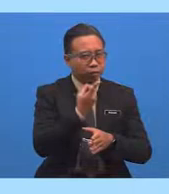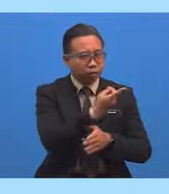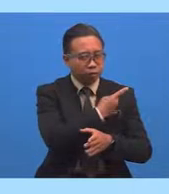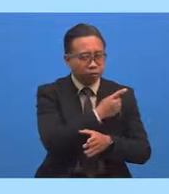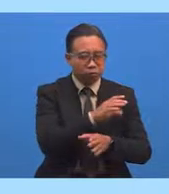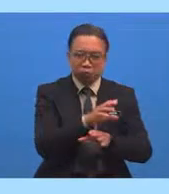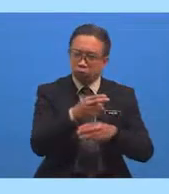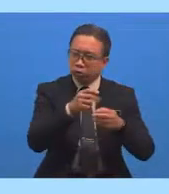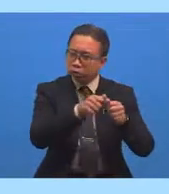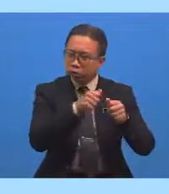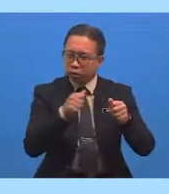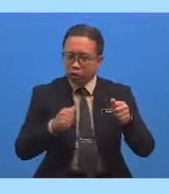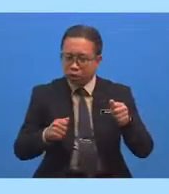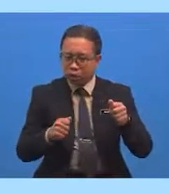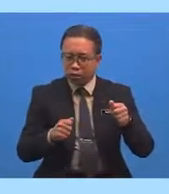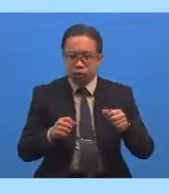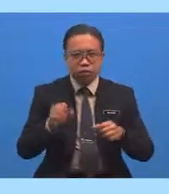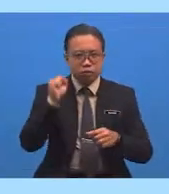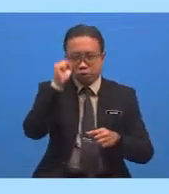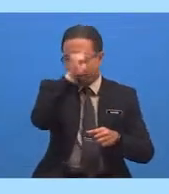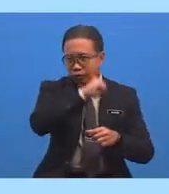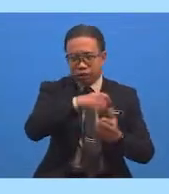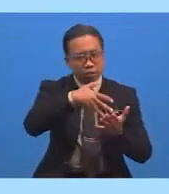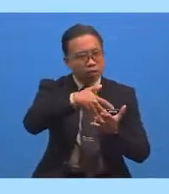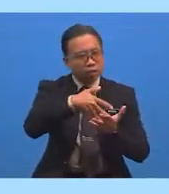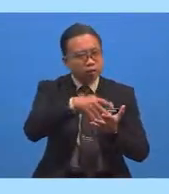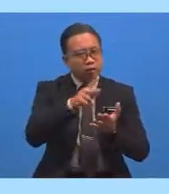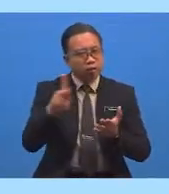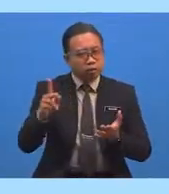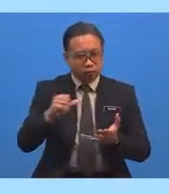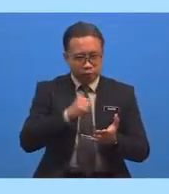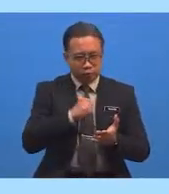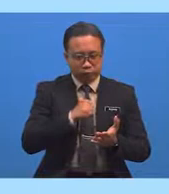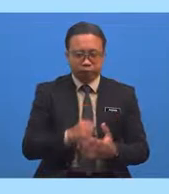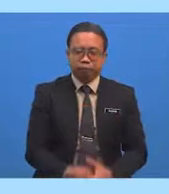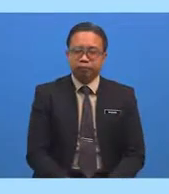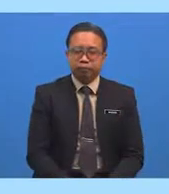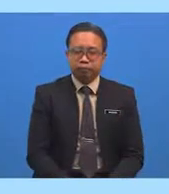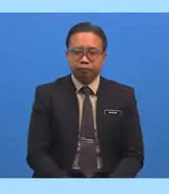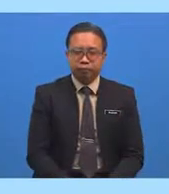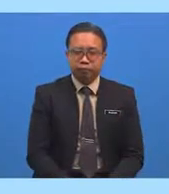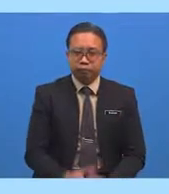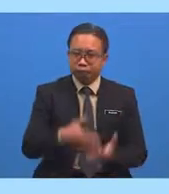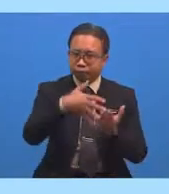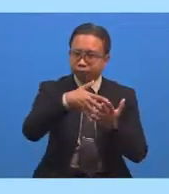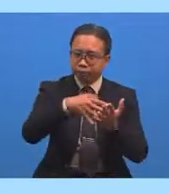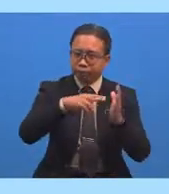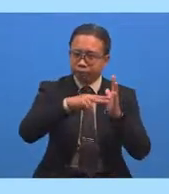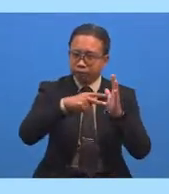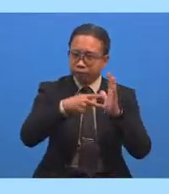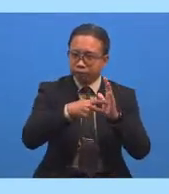Menghindari Sifat Yang Melemahkan Diri Kita Lemah Bermaksud